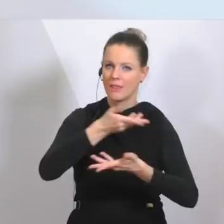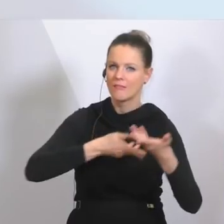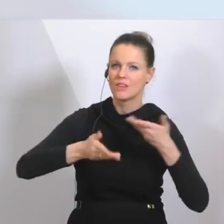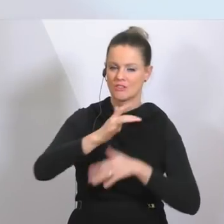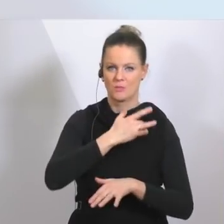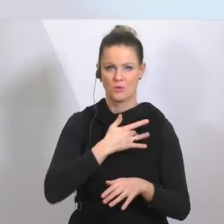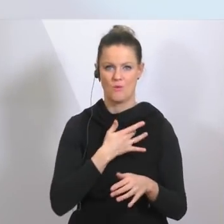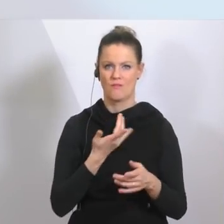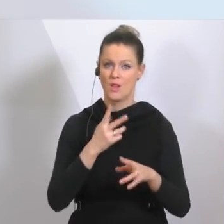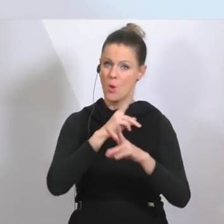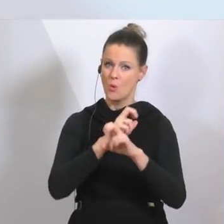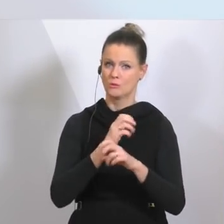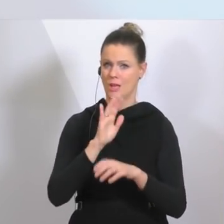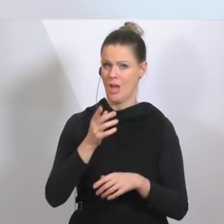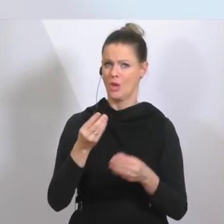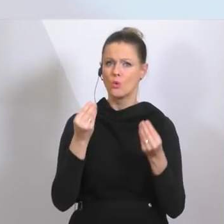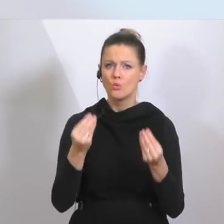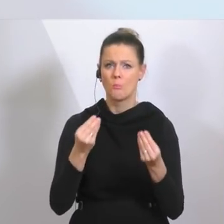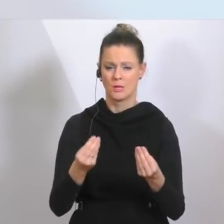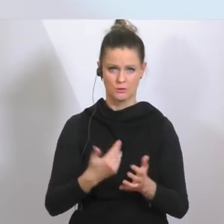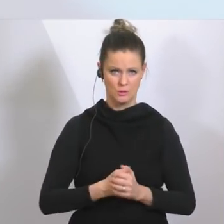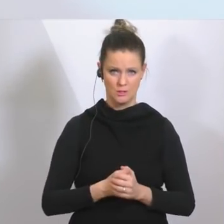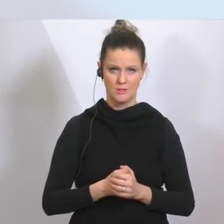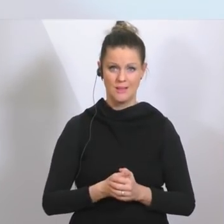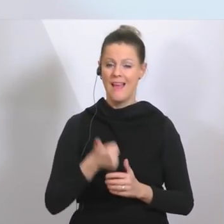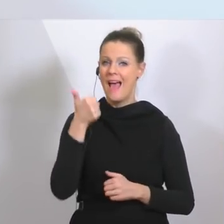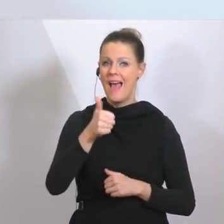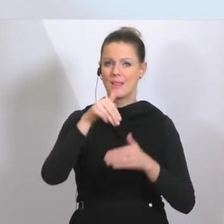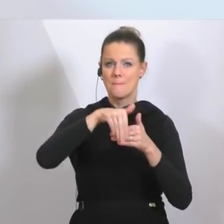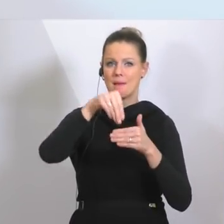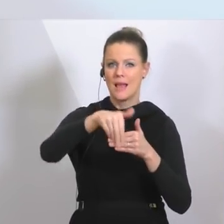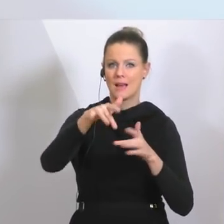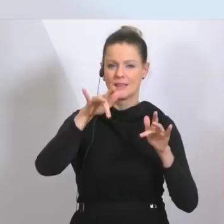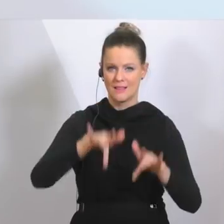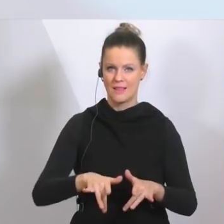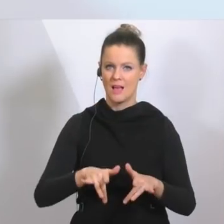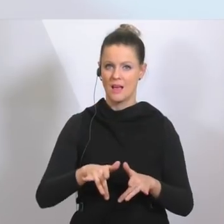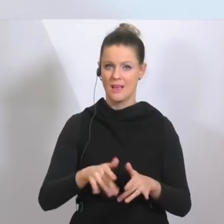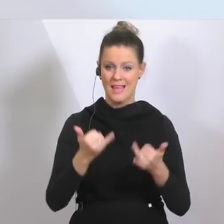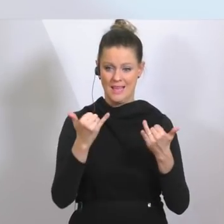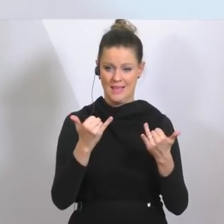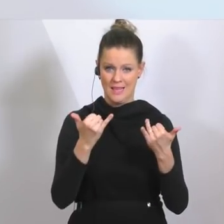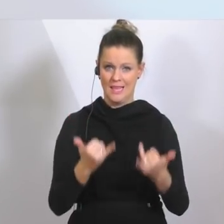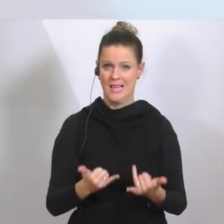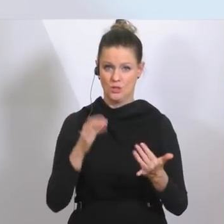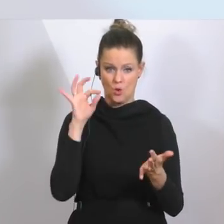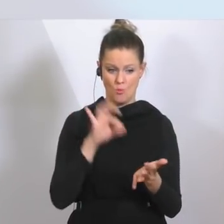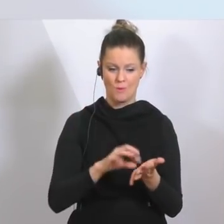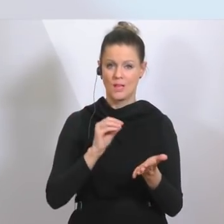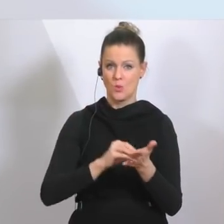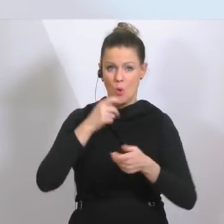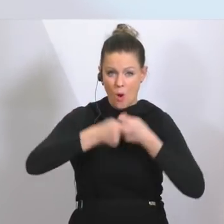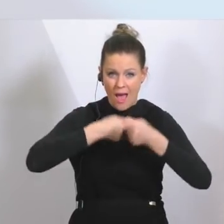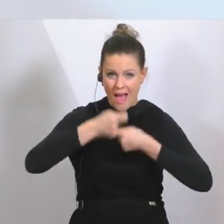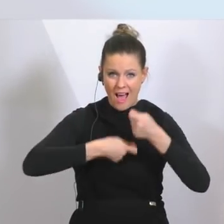die Österreich auch ausmacht. Diese eine Milliarde wird zur Verfügung gestellt und gerade in diesen Minuten wird daran gearbeitet,